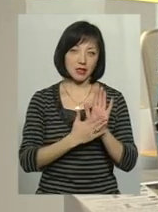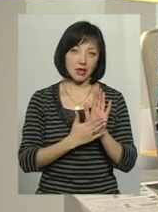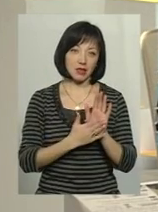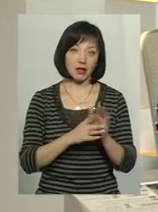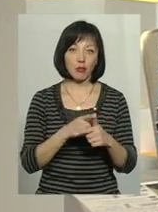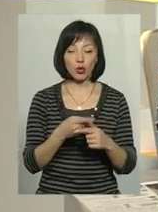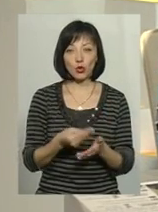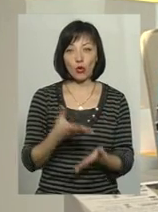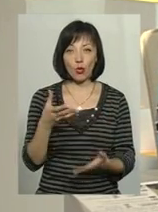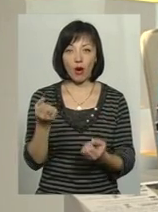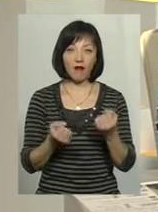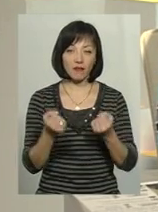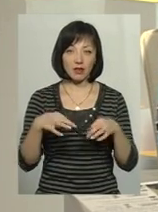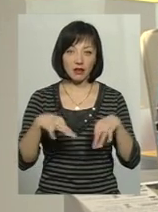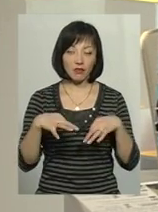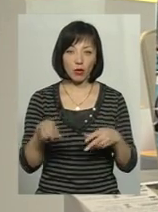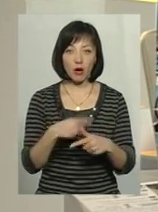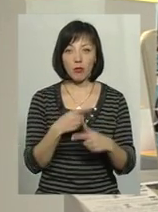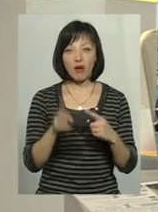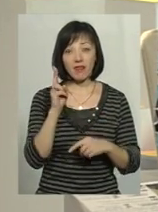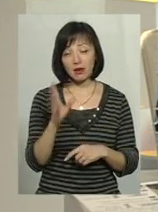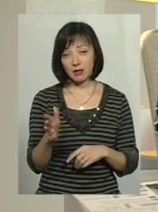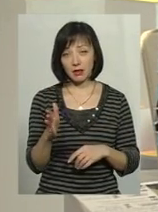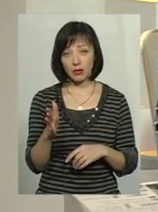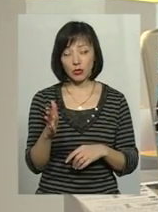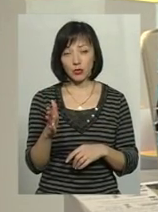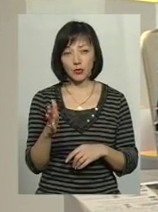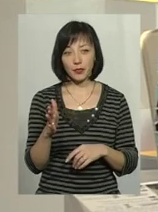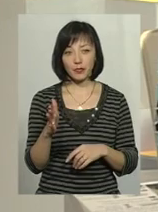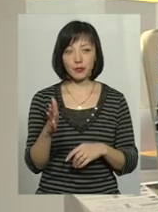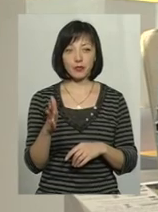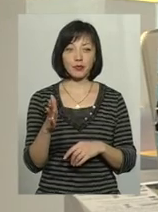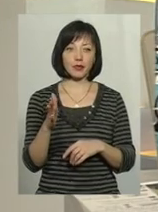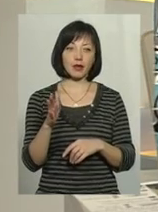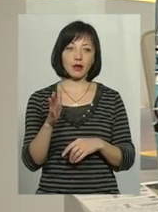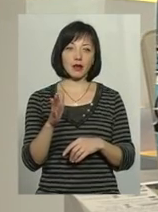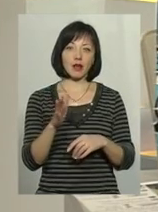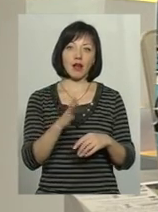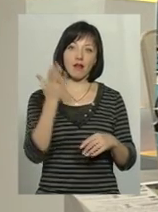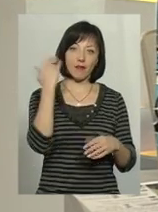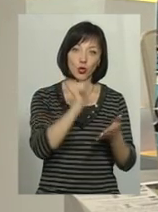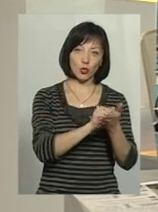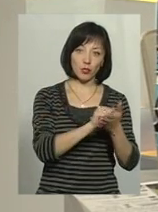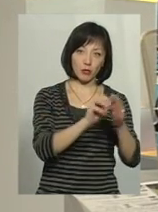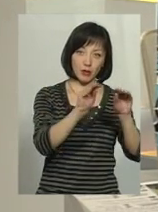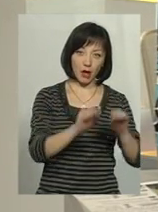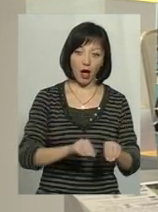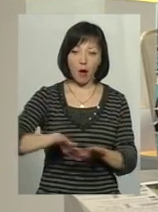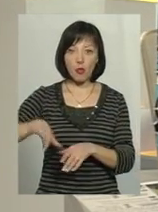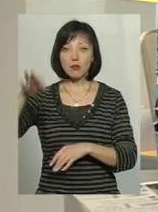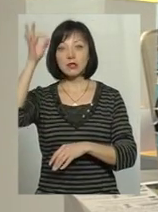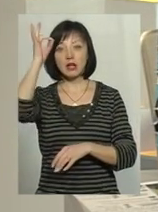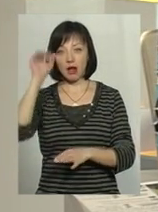дорогу автівку, чи то квартиру в паперовій декларації, а потім